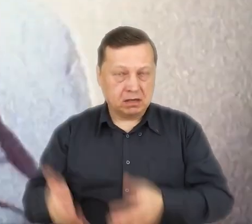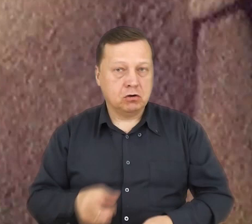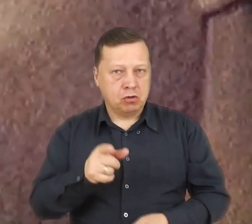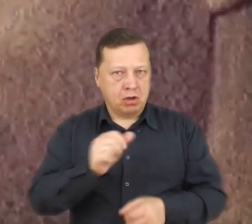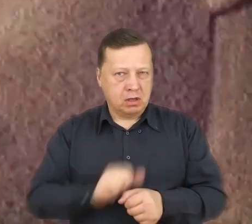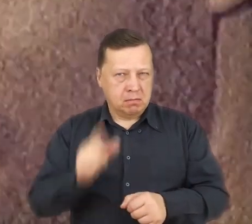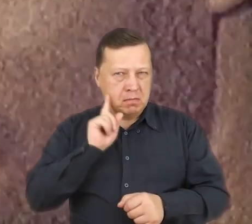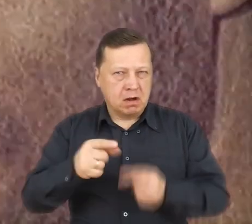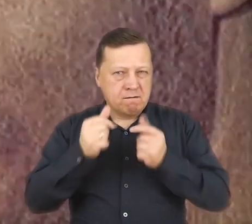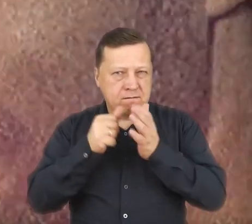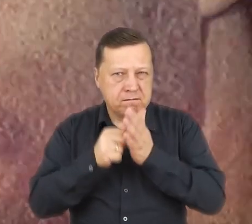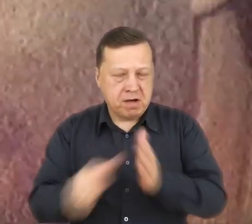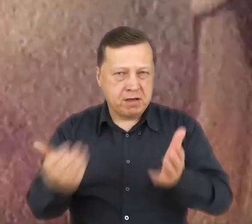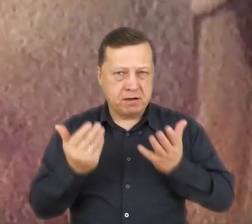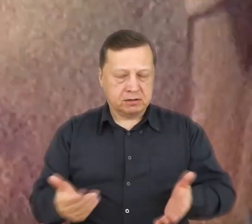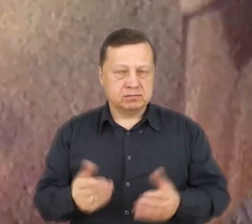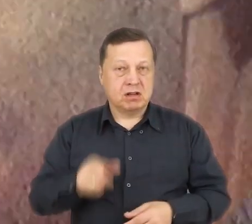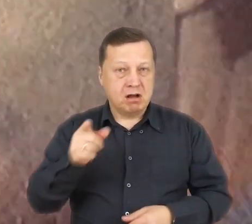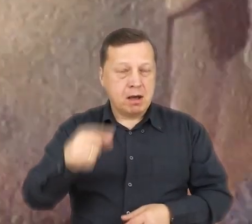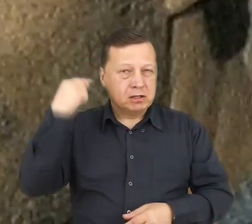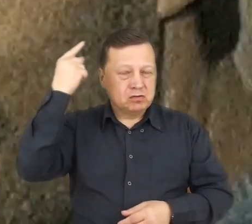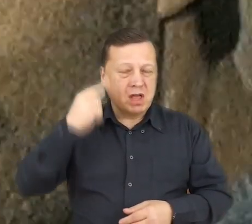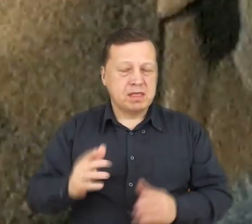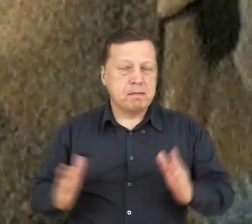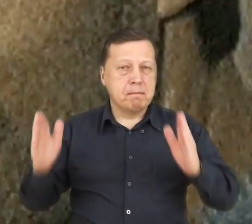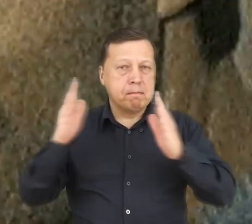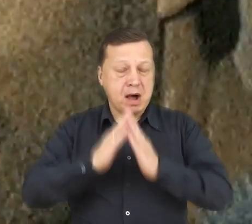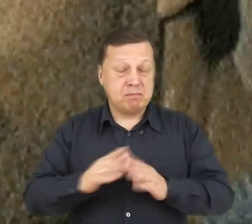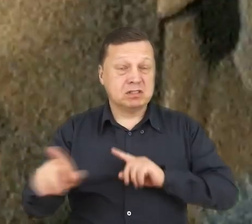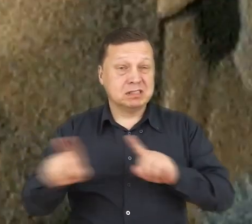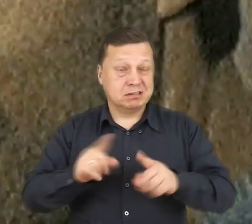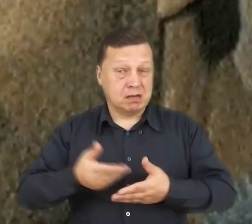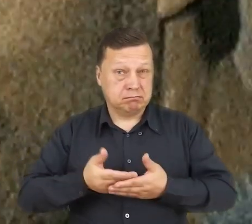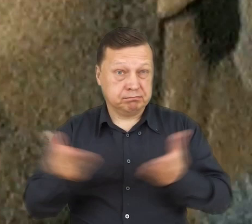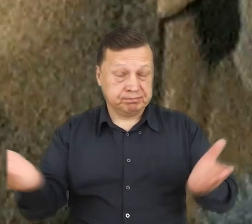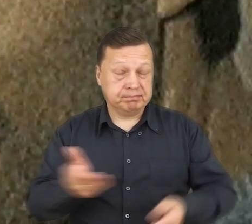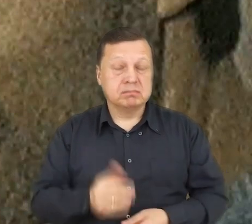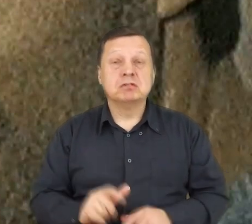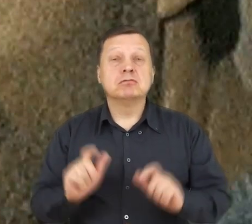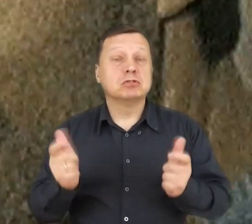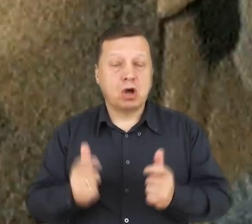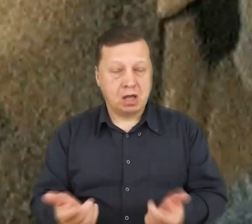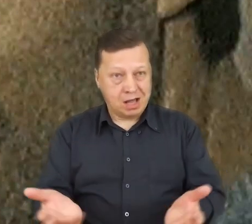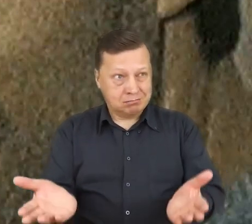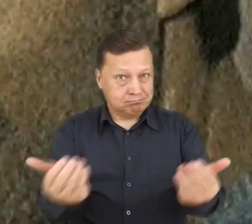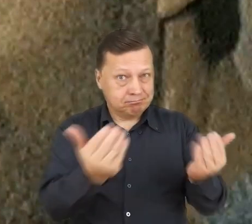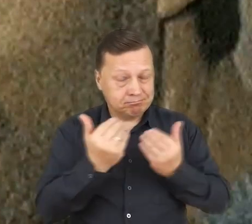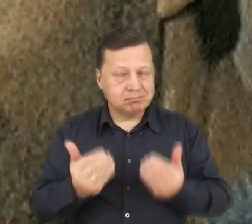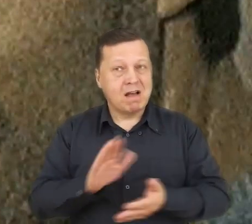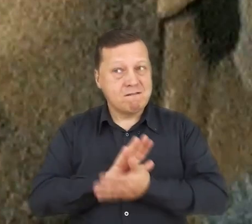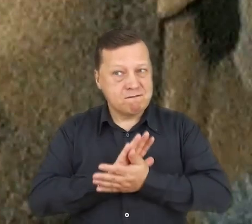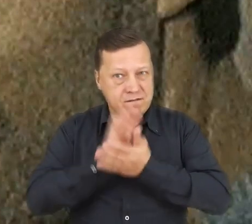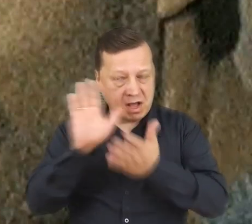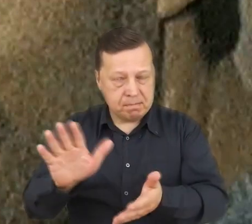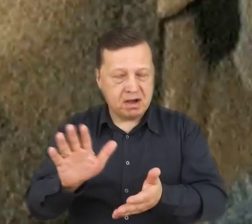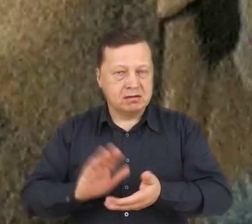dzisiaj dla nas szczególne znaczenie. Ten święty papież zostawił dla nas wymowny znak, zachętę do